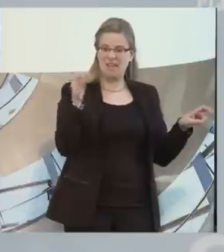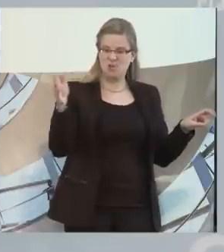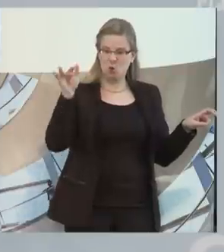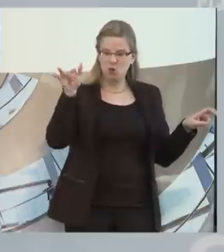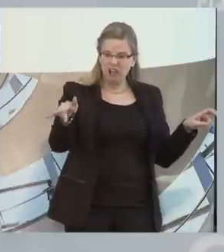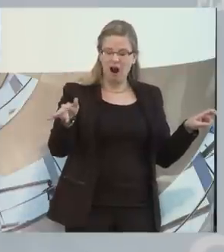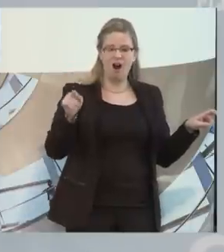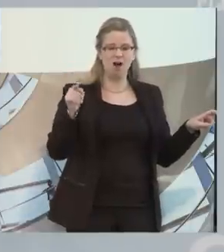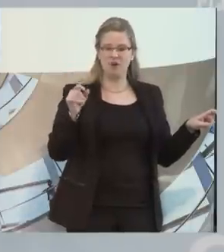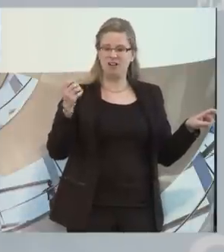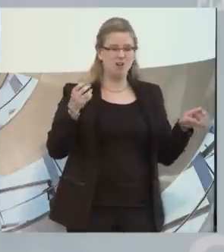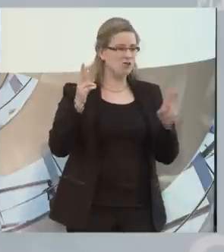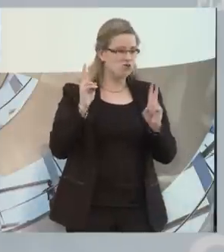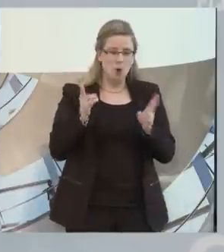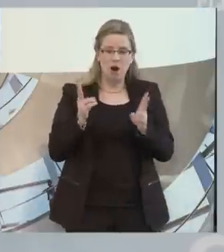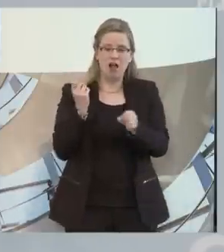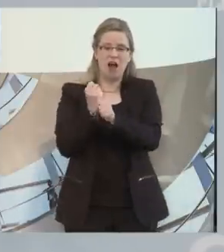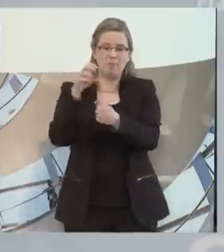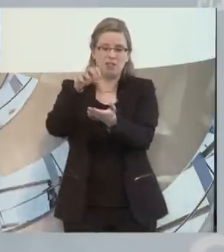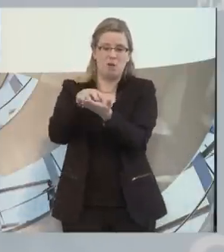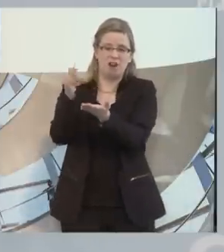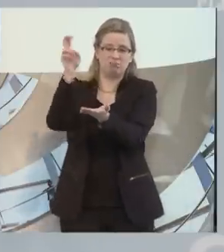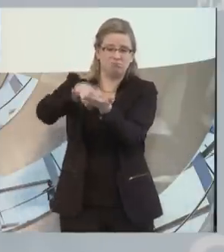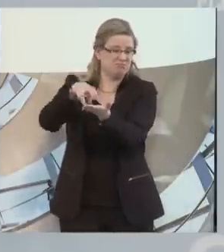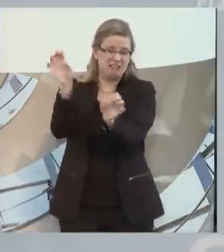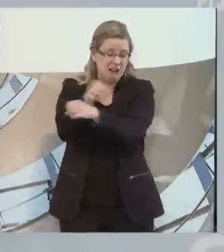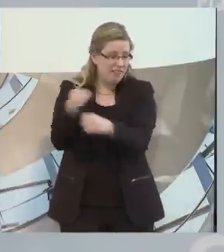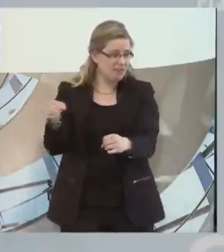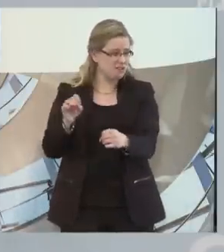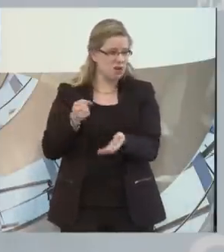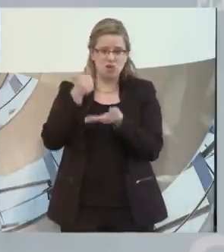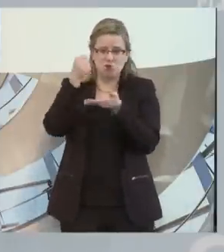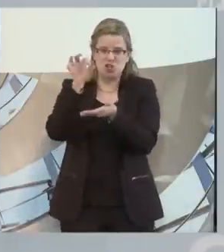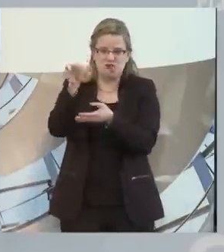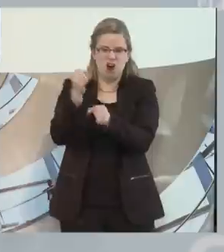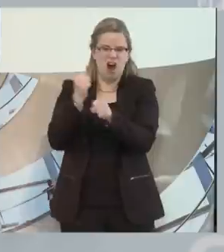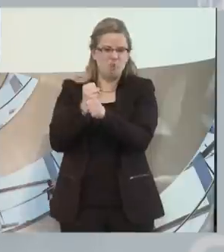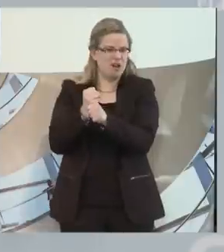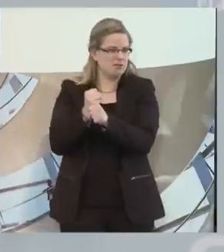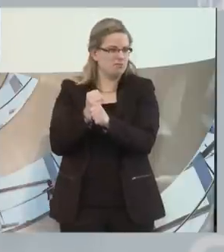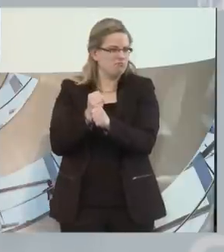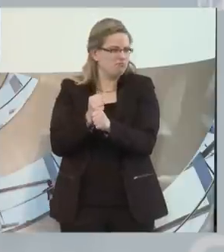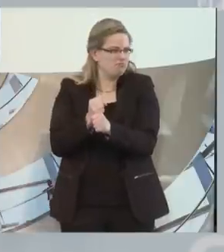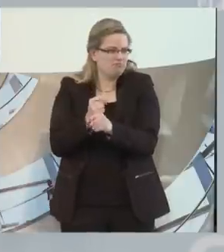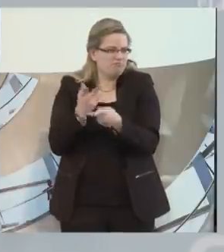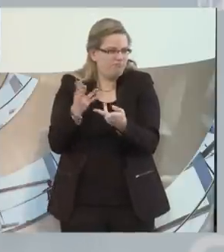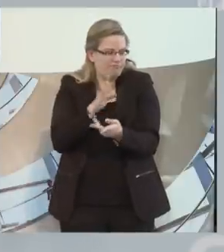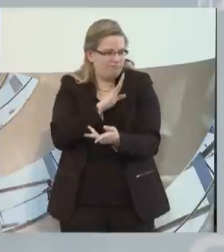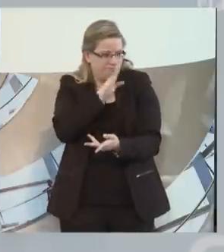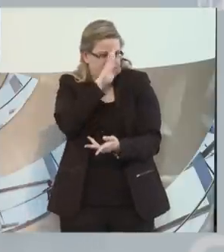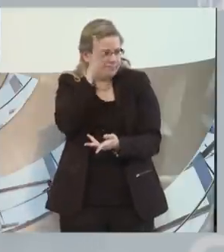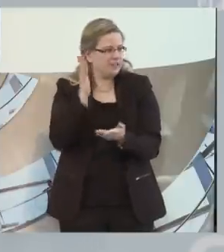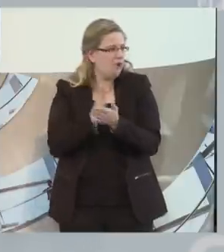Und dann nützt mir das Budget für Arbeit gar nichts, weil es gar keins gibt. Und das sind also meine